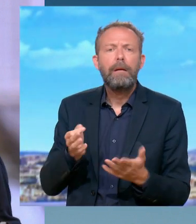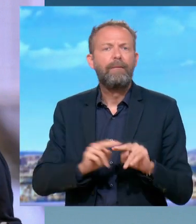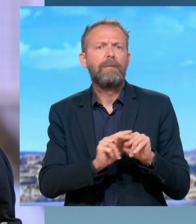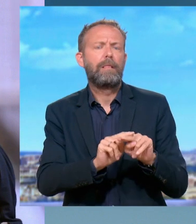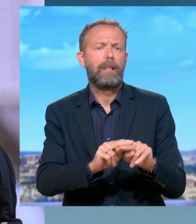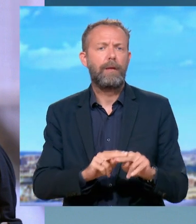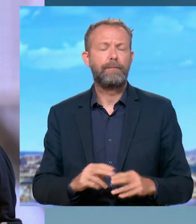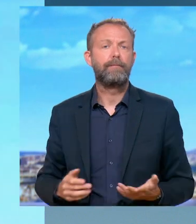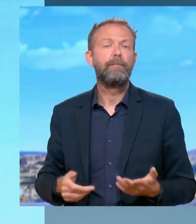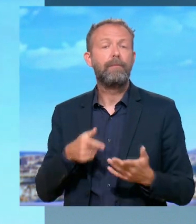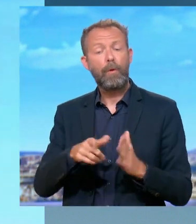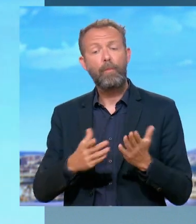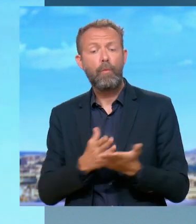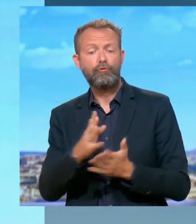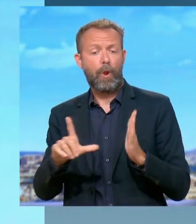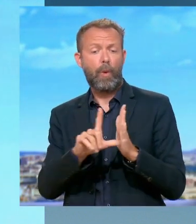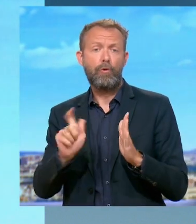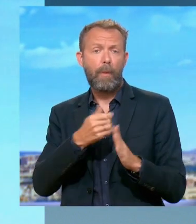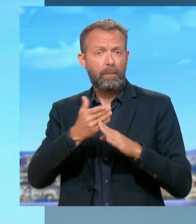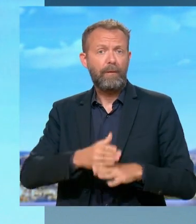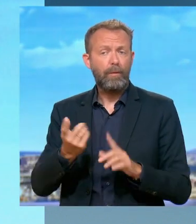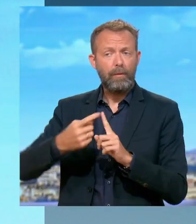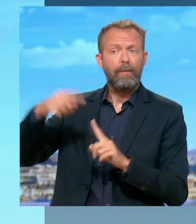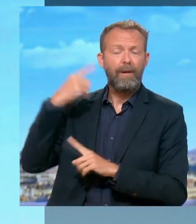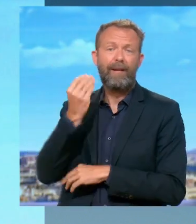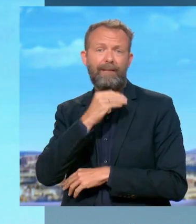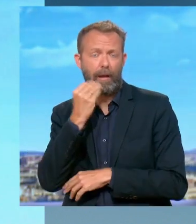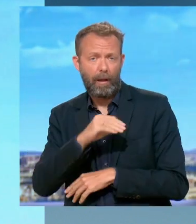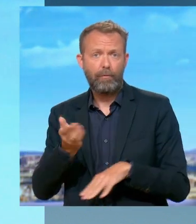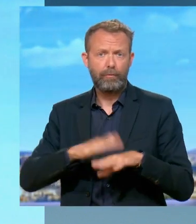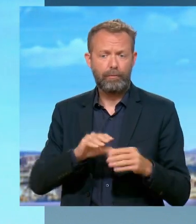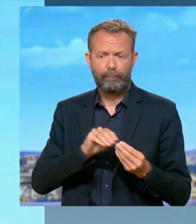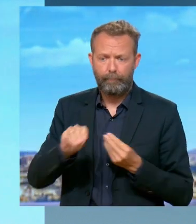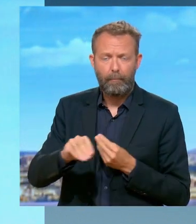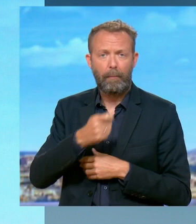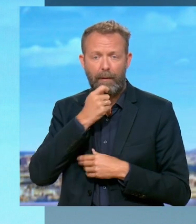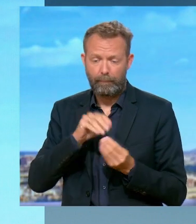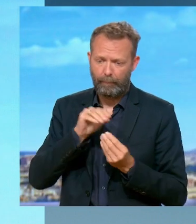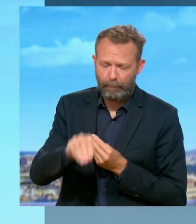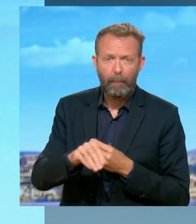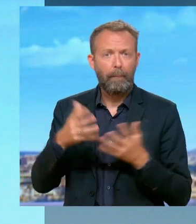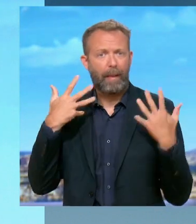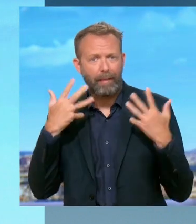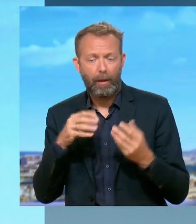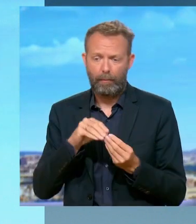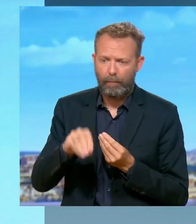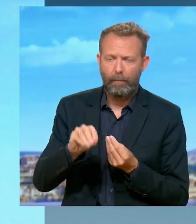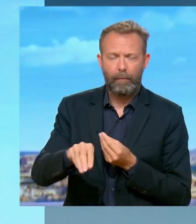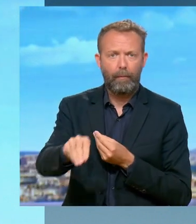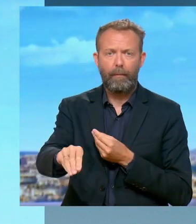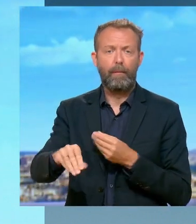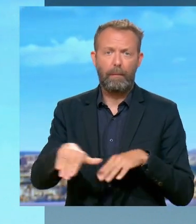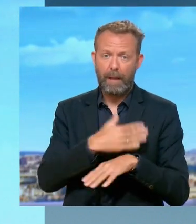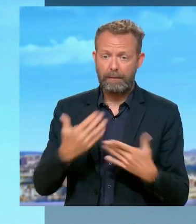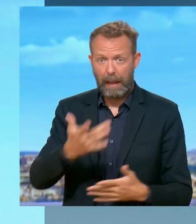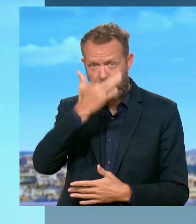envisagé. Ce projet de loi devait arriver l'hiver dernier, puis il a été décalé au mois de mars, puis il a été décalé au printemps, puis on a laissé passer l